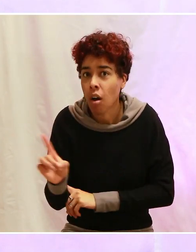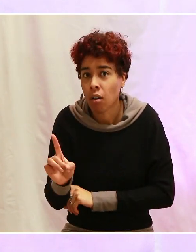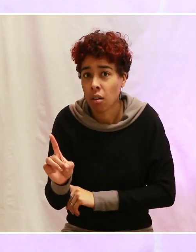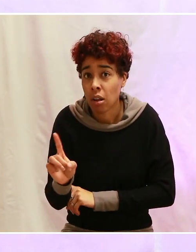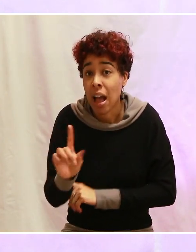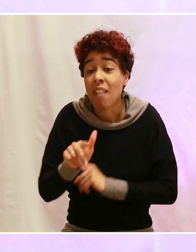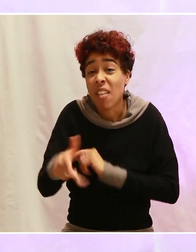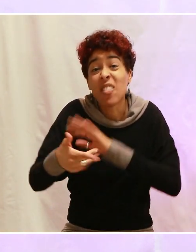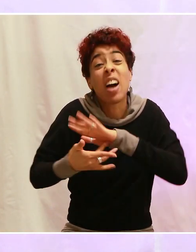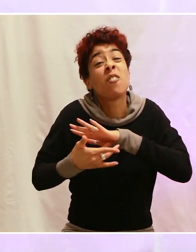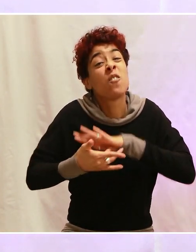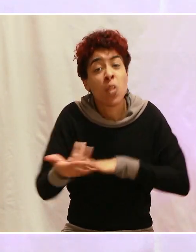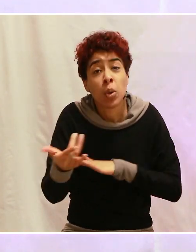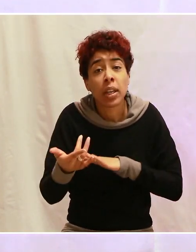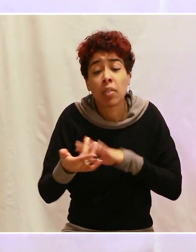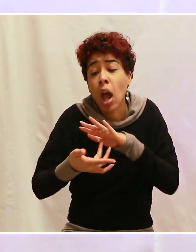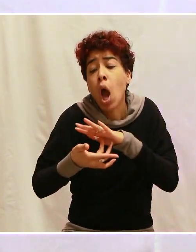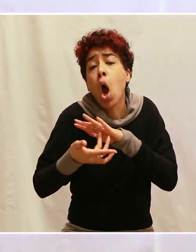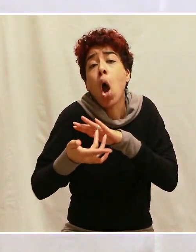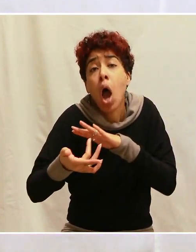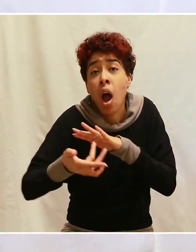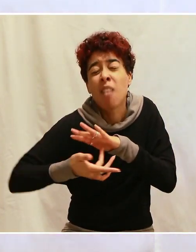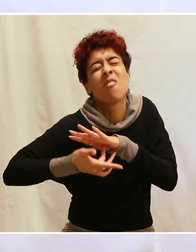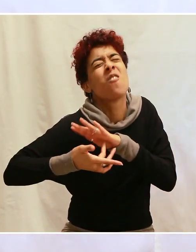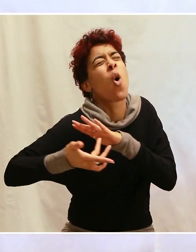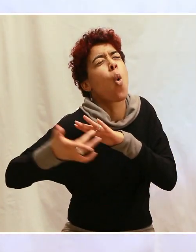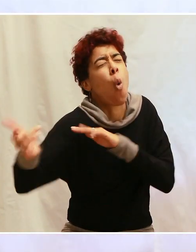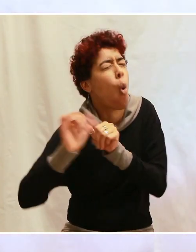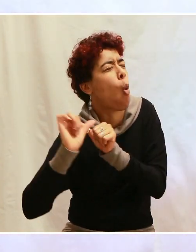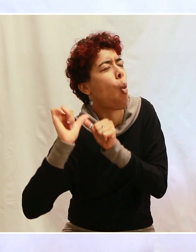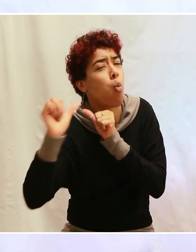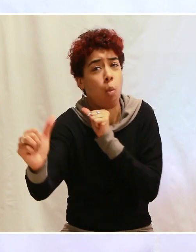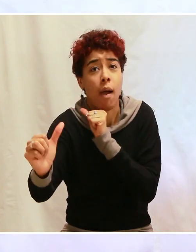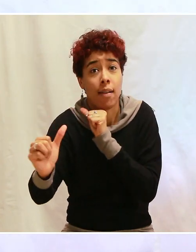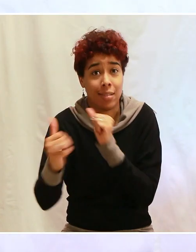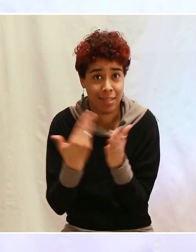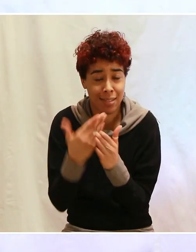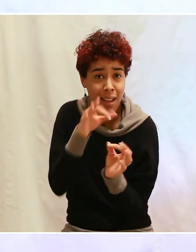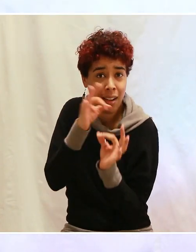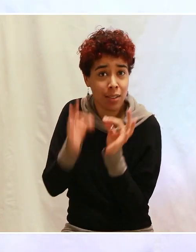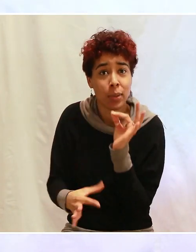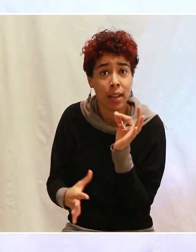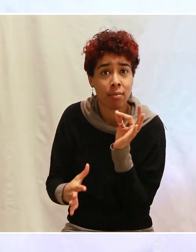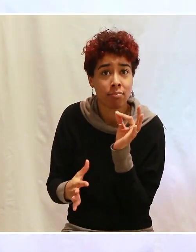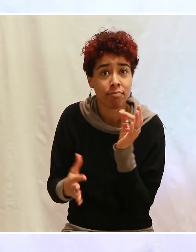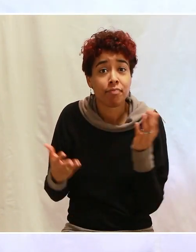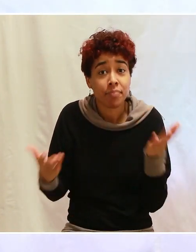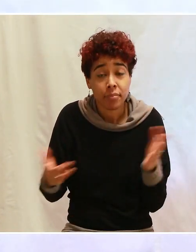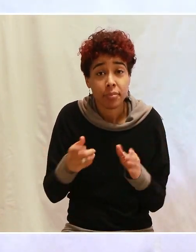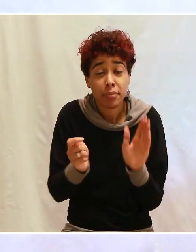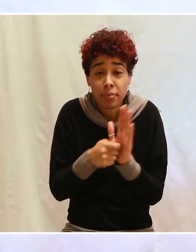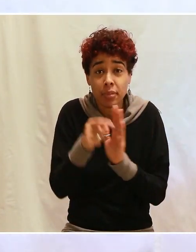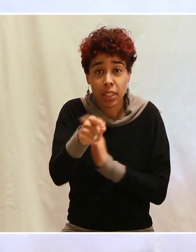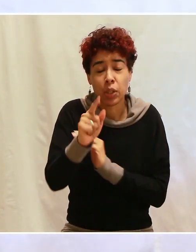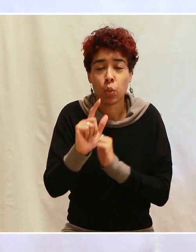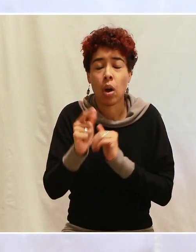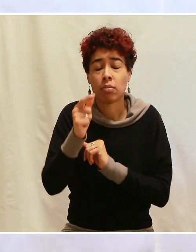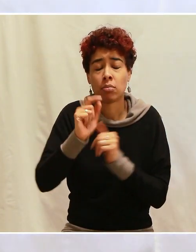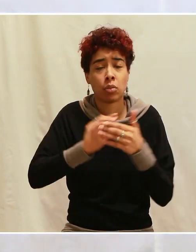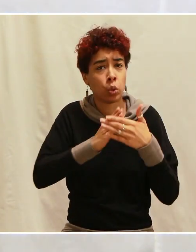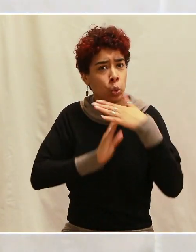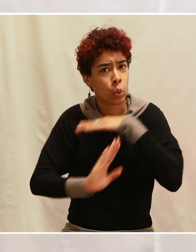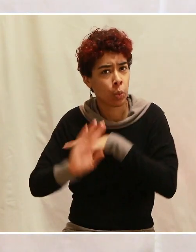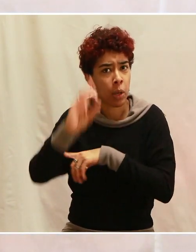dit même qu'il va fuir, mais pas seulement à côté. Il va fuir loin. C'est quoi le résultat ? Qu'est-ce qui se passe quand tu te soumets et que tu